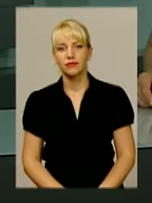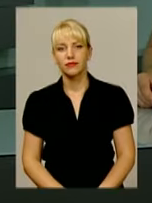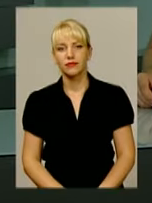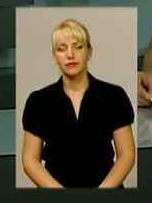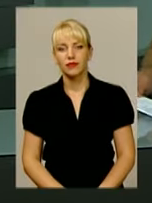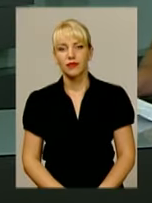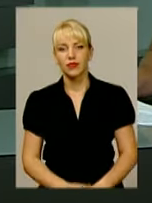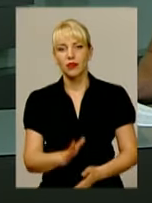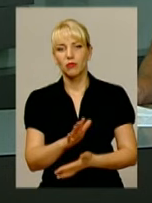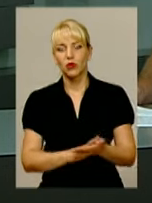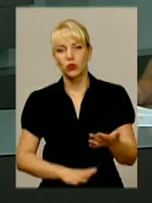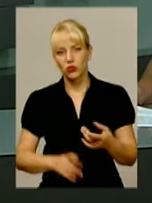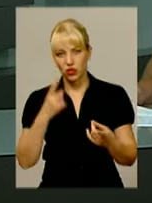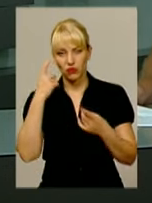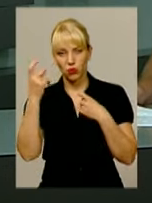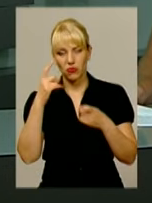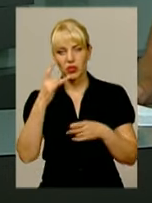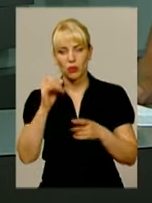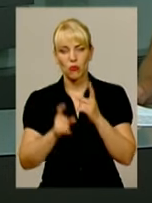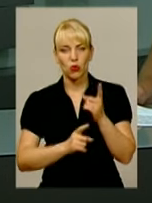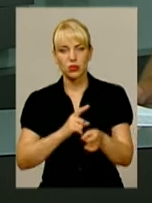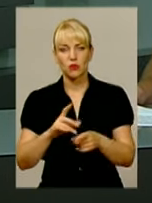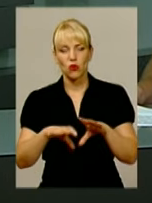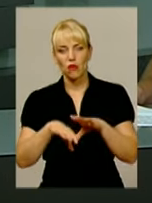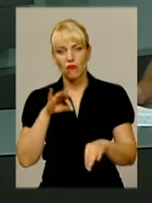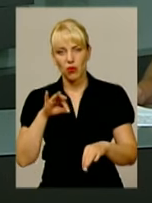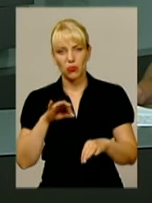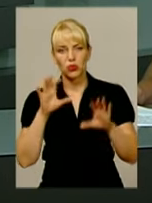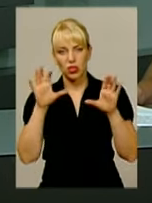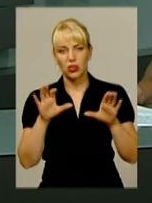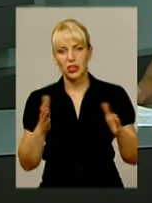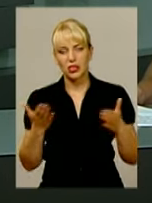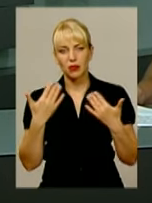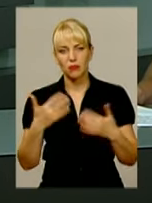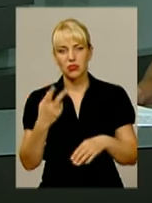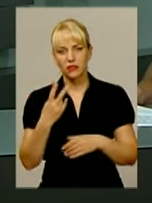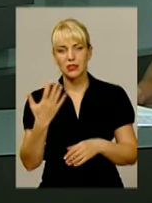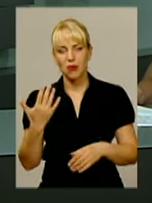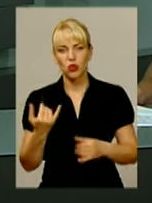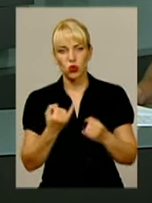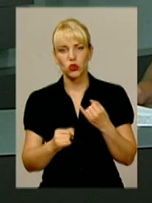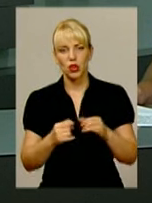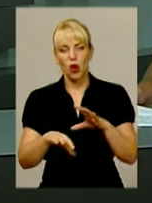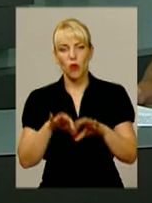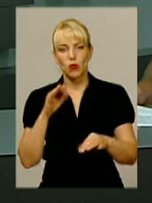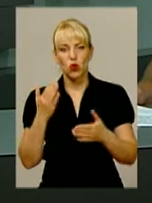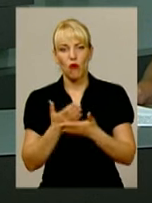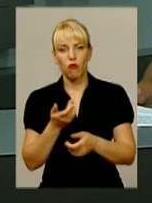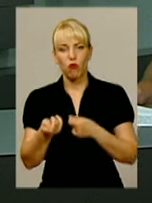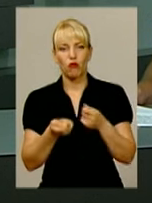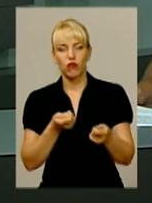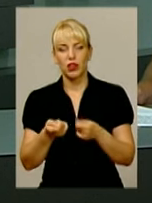І ми продовжуємо інформувати про зміни до виборчого законодавства, за якими вже 25 жовтня оберемо нову владу.